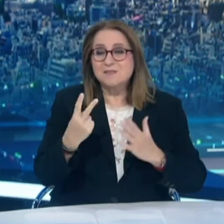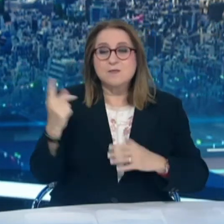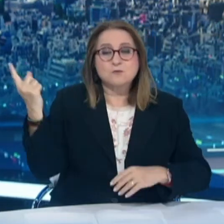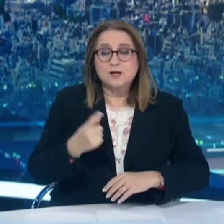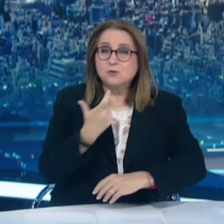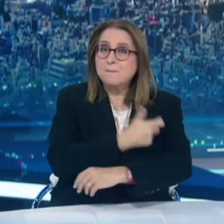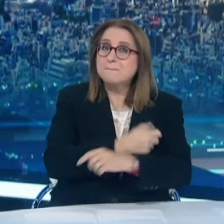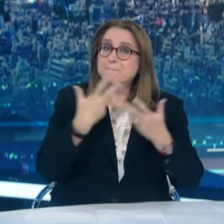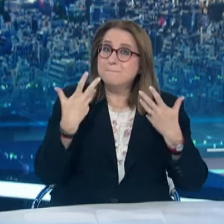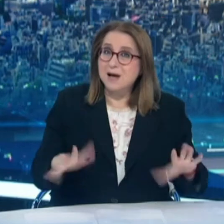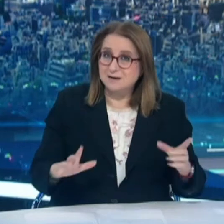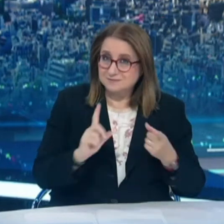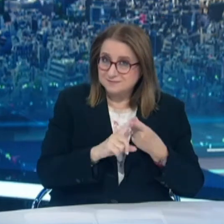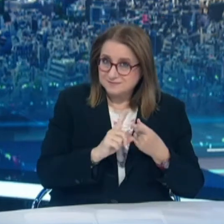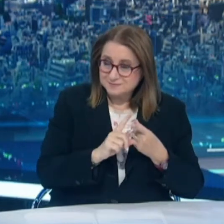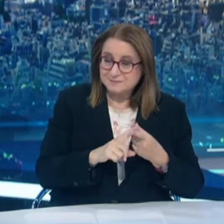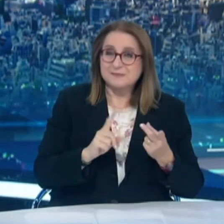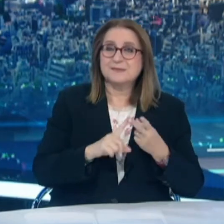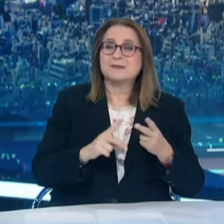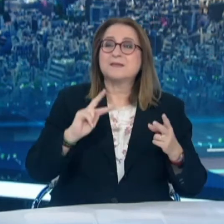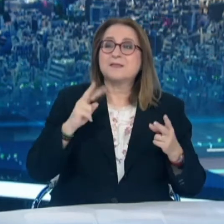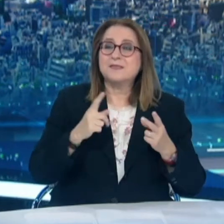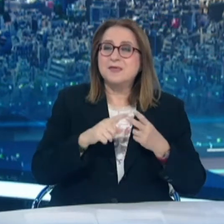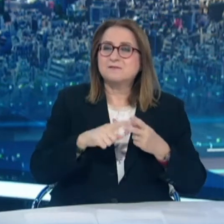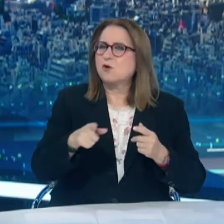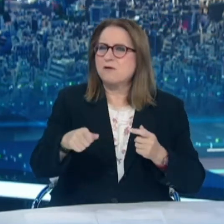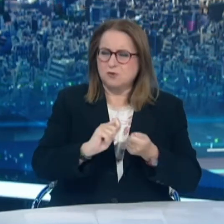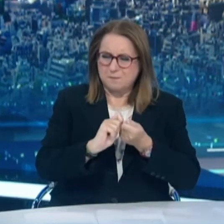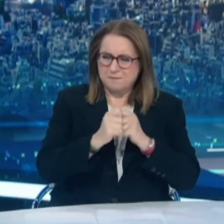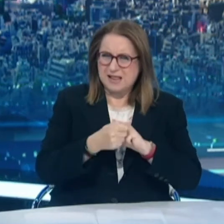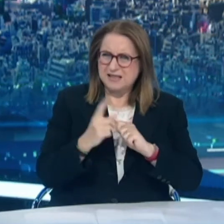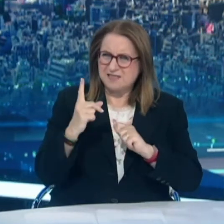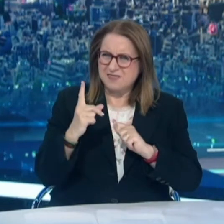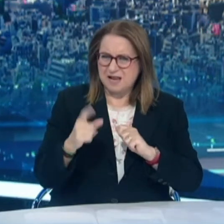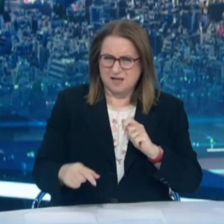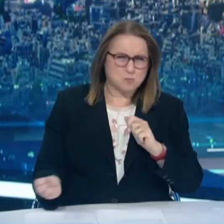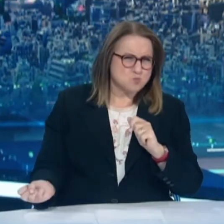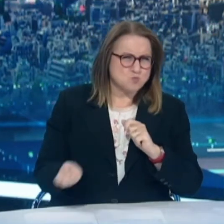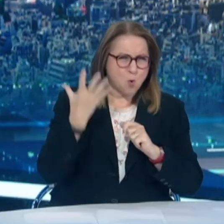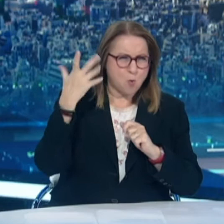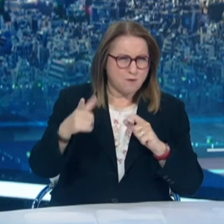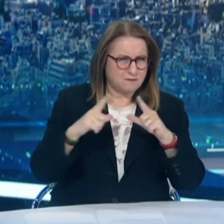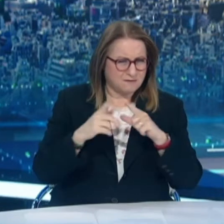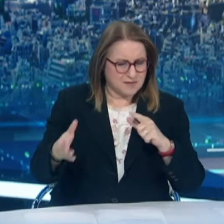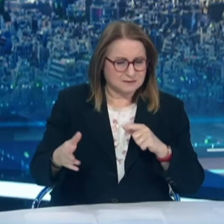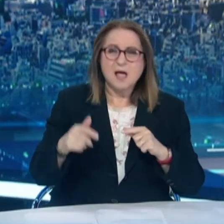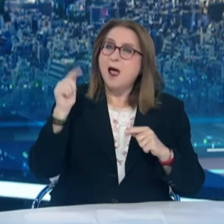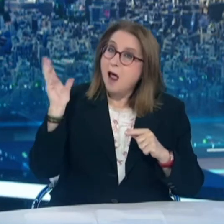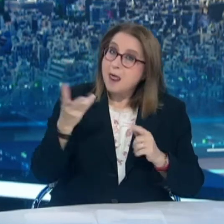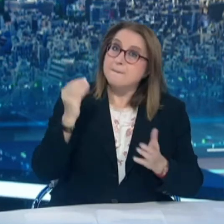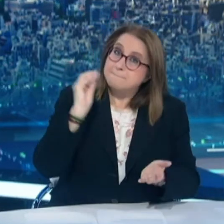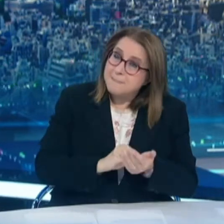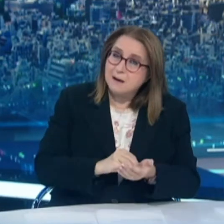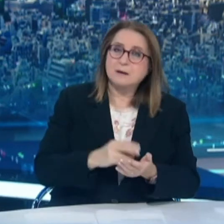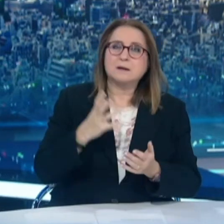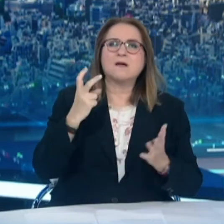φορτίος στη χώρα και ενώ η διασπορά της μετάλλαξης δέλτα είναι σημαντική, έχουμε 70% λιγότερες εισαγωγές